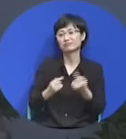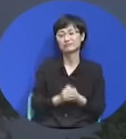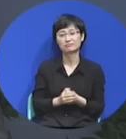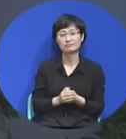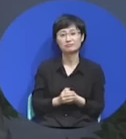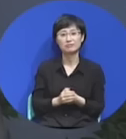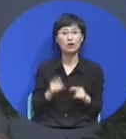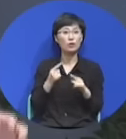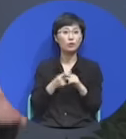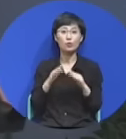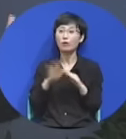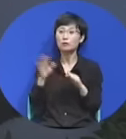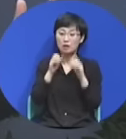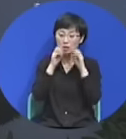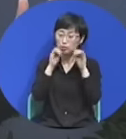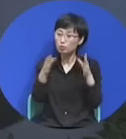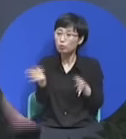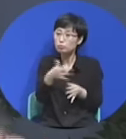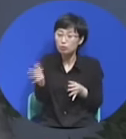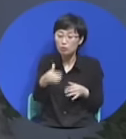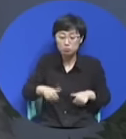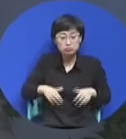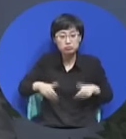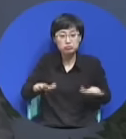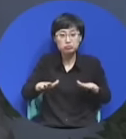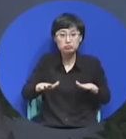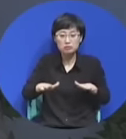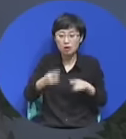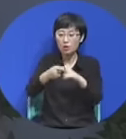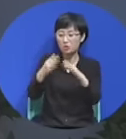그렇게 해서 교회는 점점점 커졌습니다.